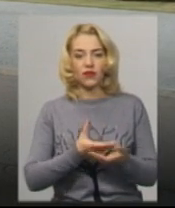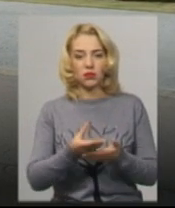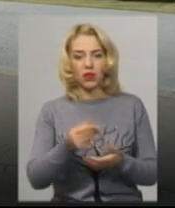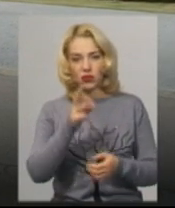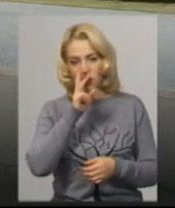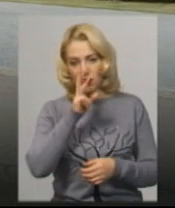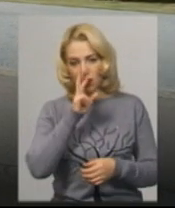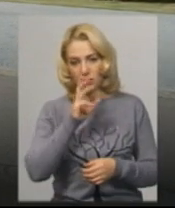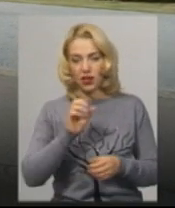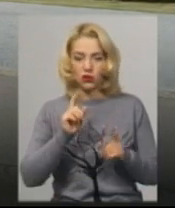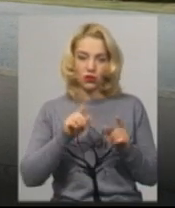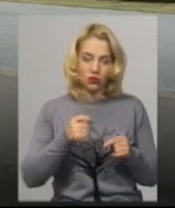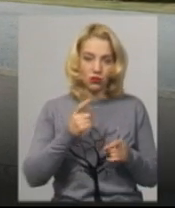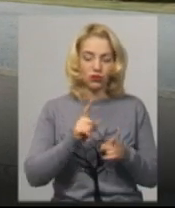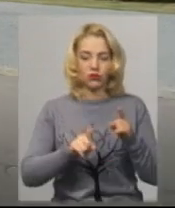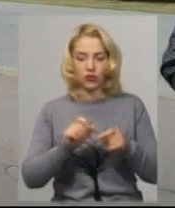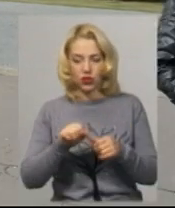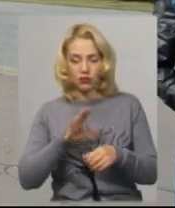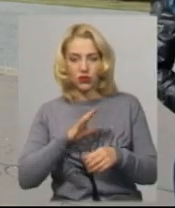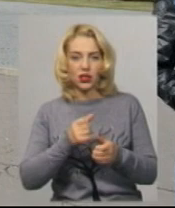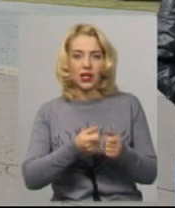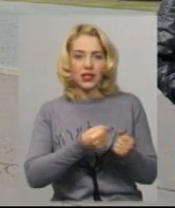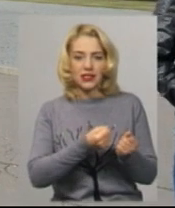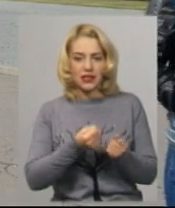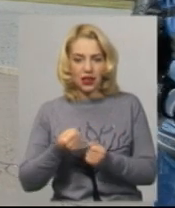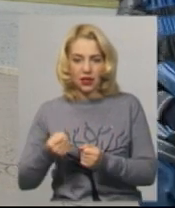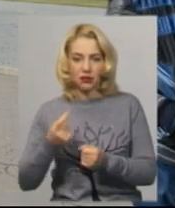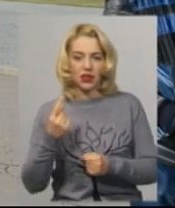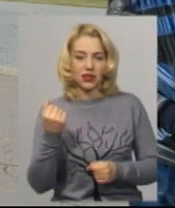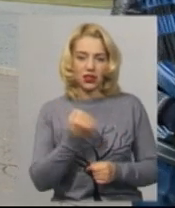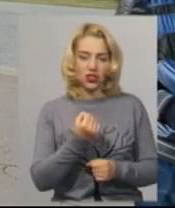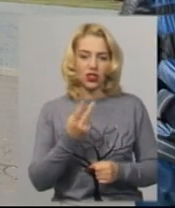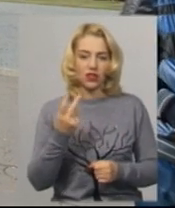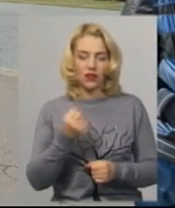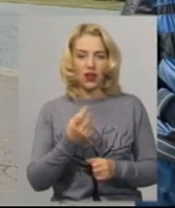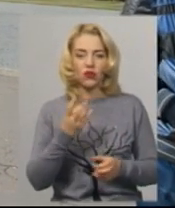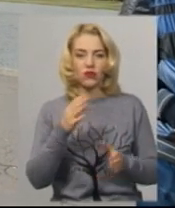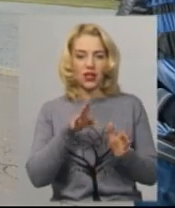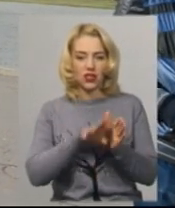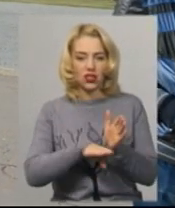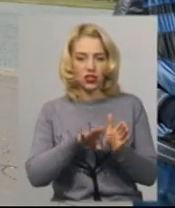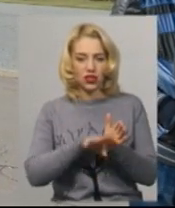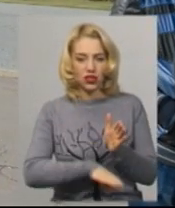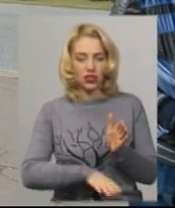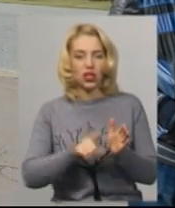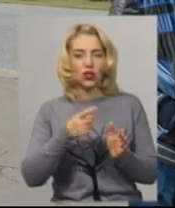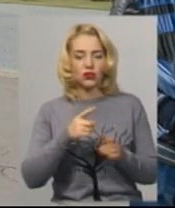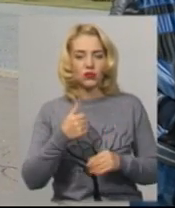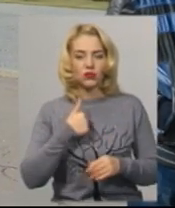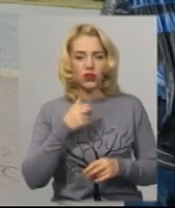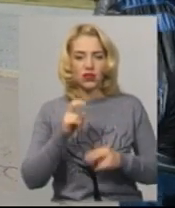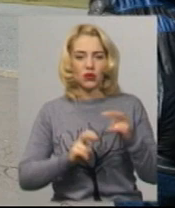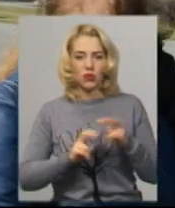заробітну плату, хай десь трошечки з затримкою, там який тирдень-два, але все гірше і гірше, бо в нас виробництво по великому